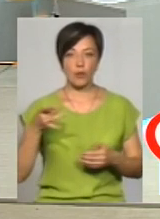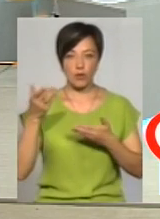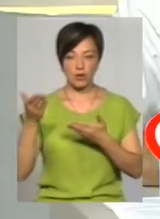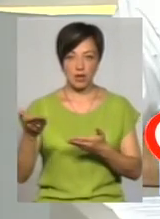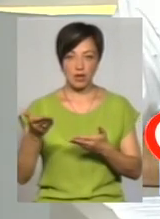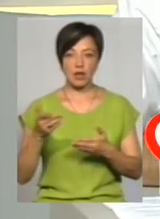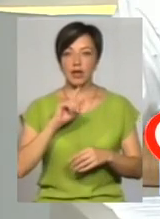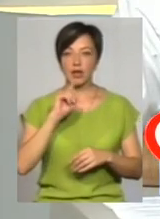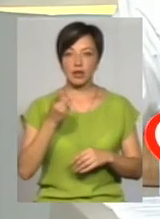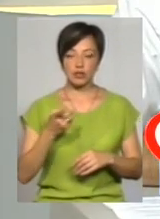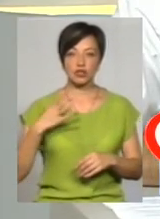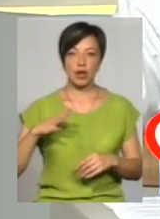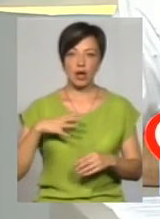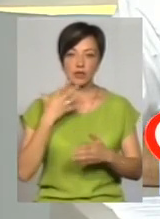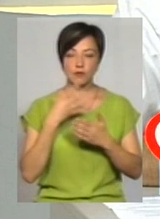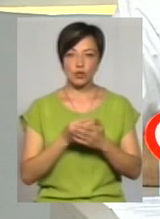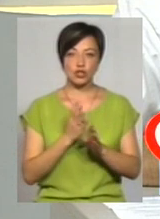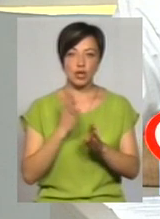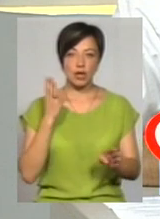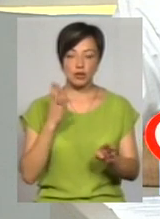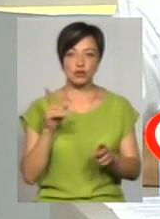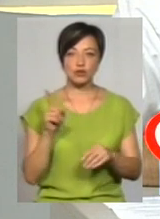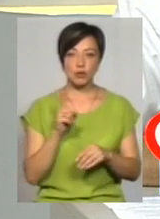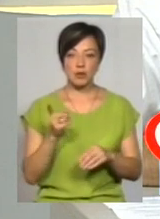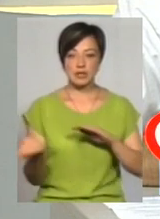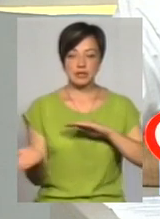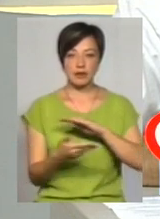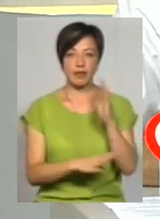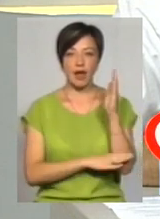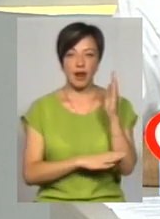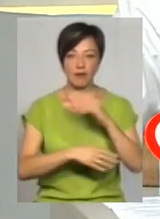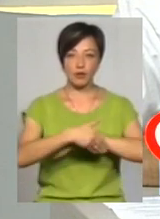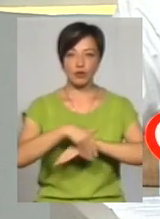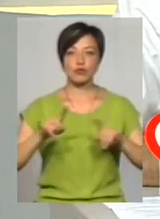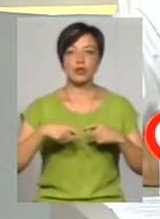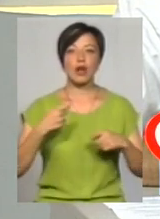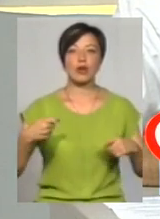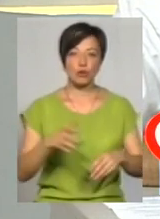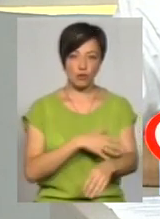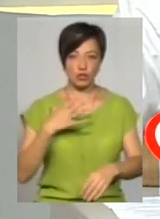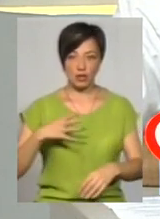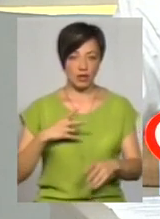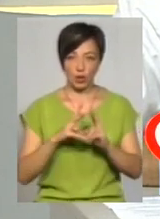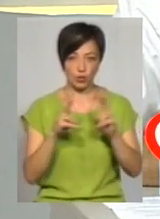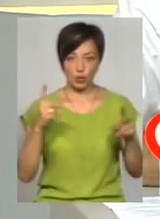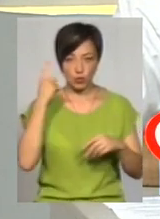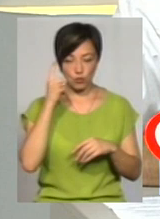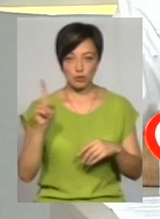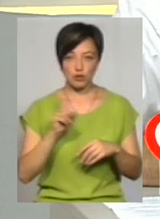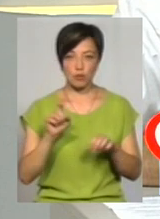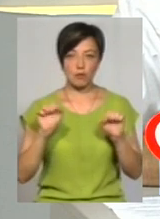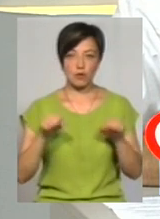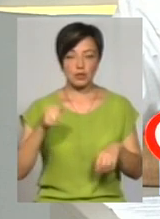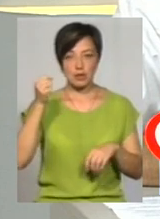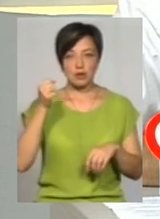Вже майже рік чекаю своєї черги, щоб зрізали дерева в дворі. Чого так довго чекати? Невже ніхто не думає, що може